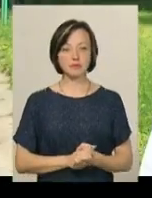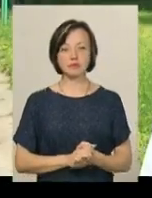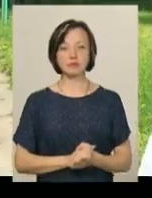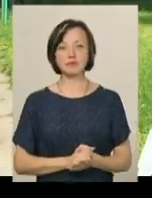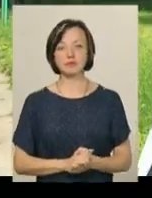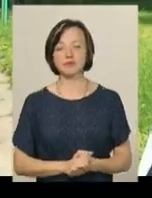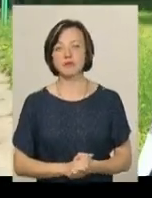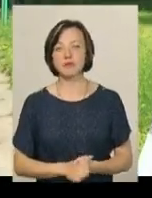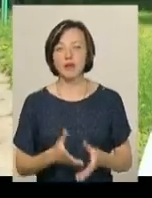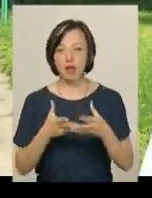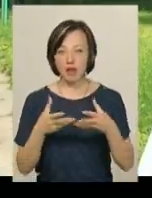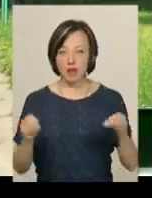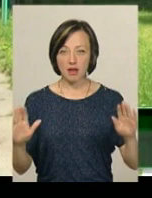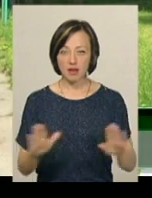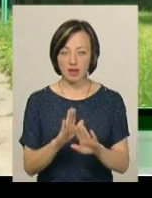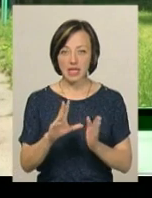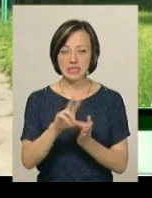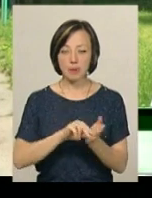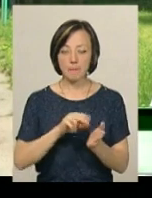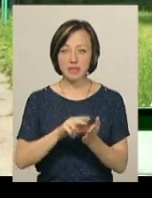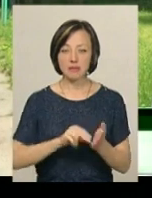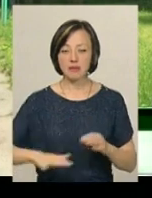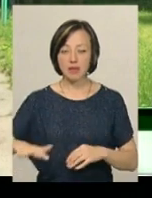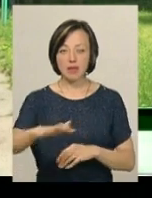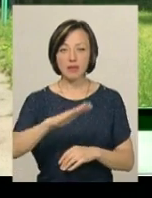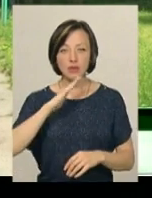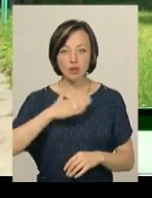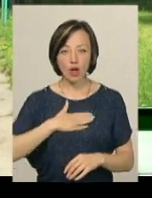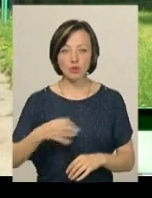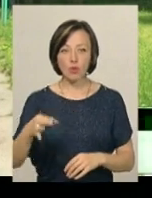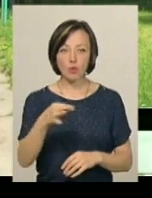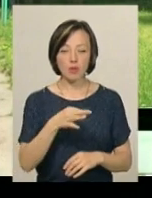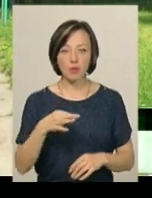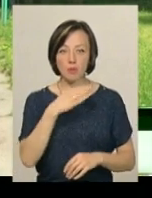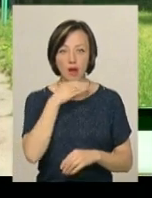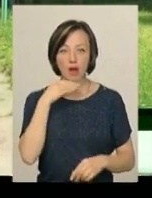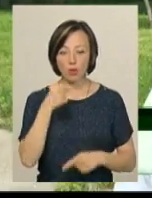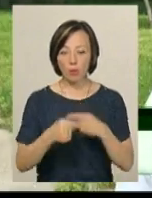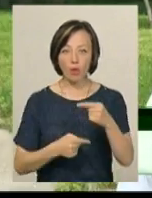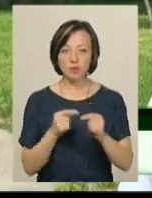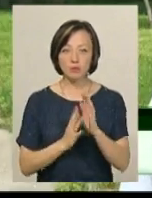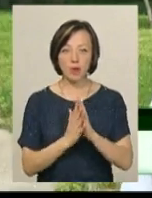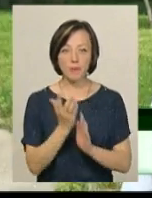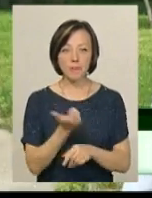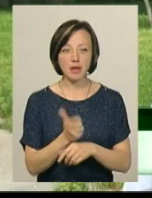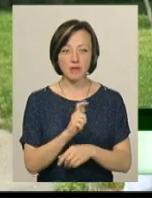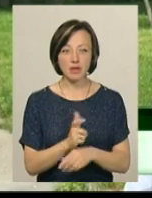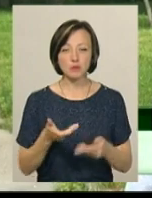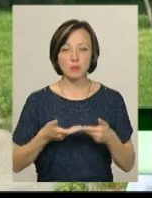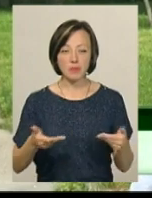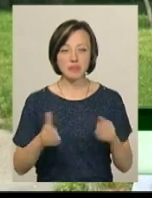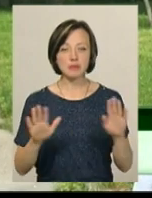Гаївки, які записані на теренах нашої області, на яких не одне покоління зростало. Переважно ми